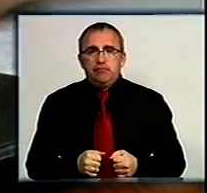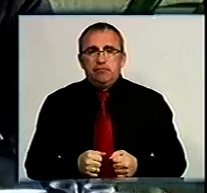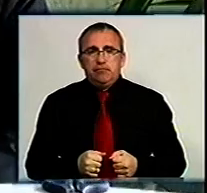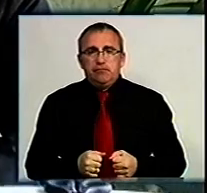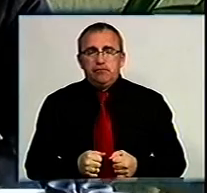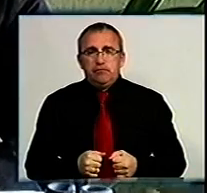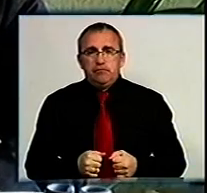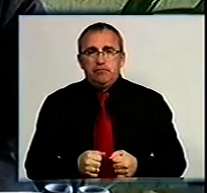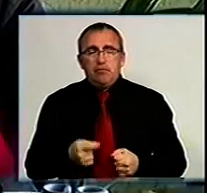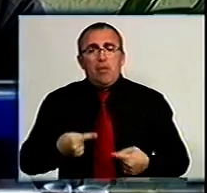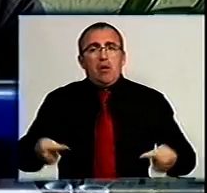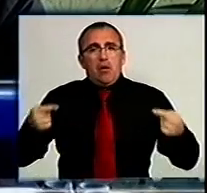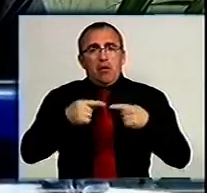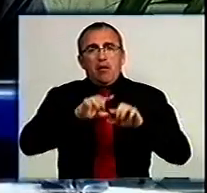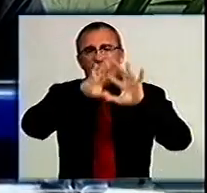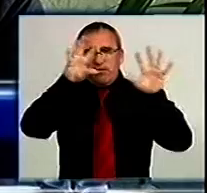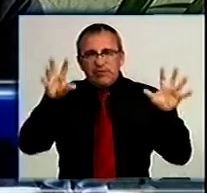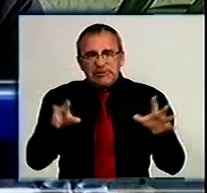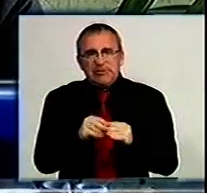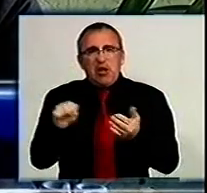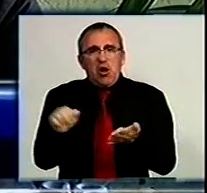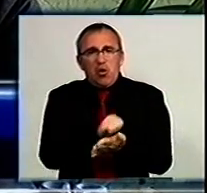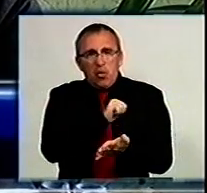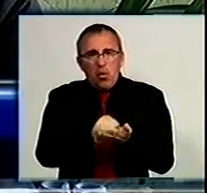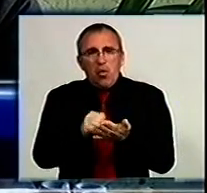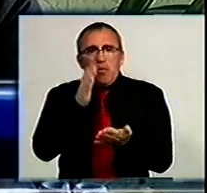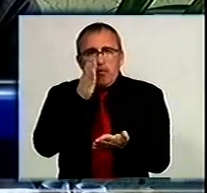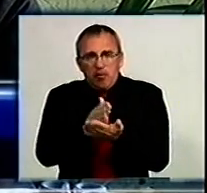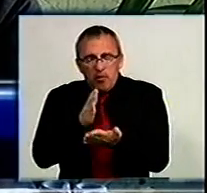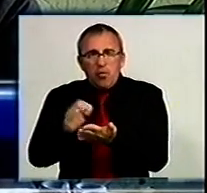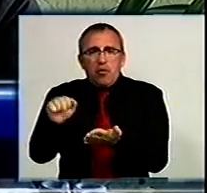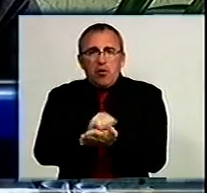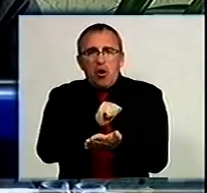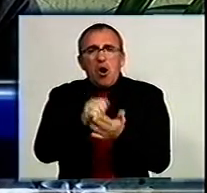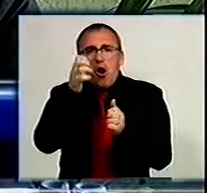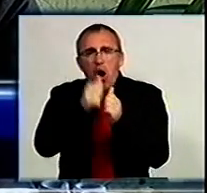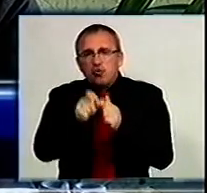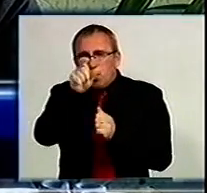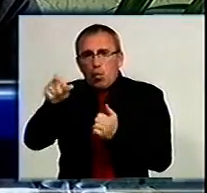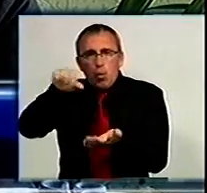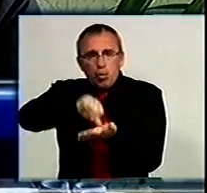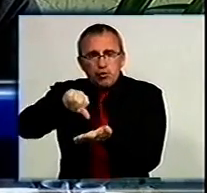Ми вирішили, що всі документи, в налічі документції кожного участника є.